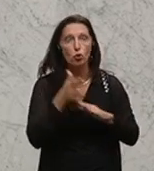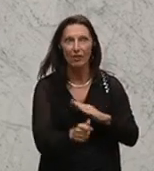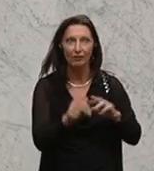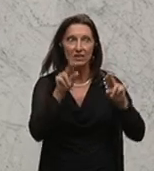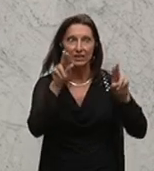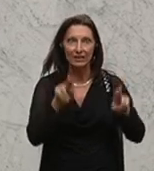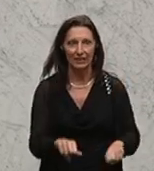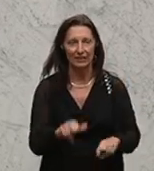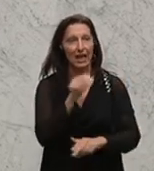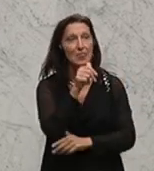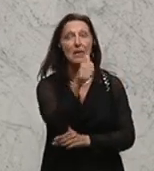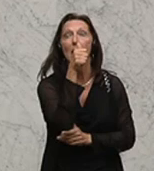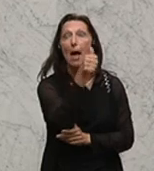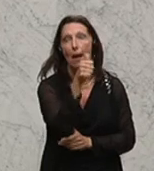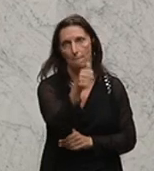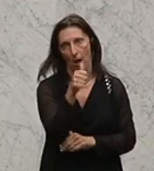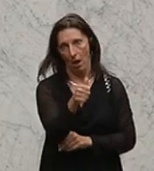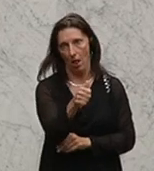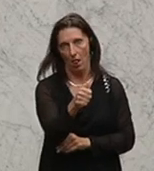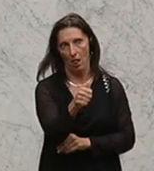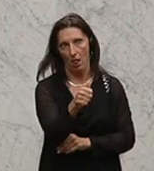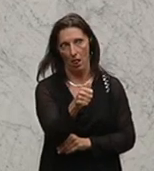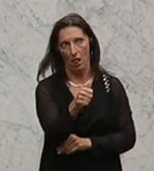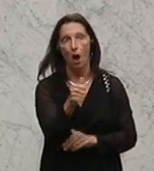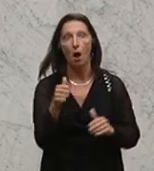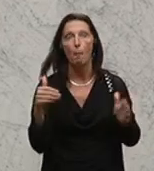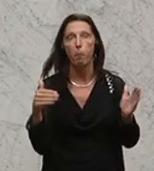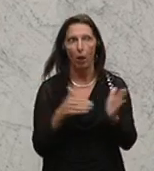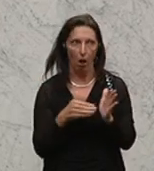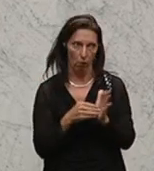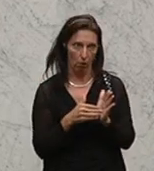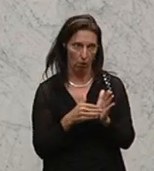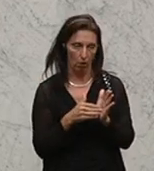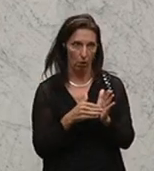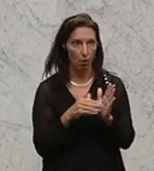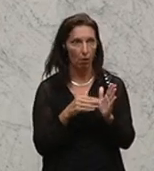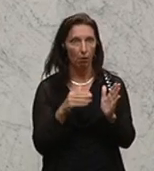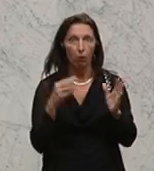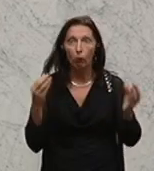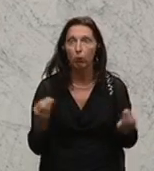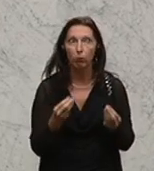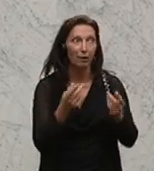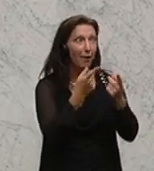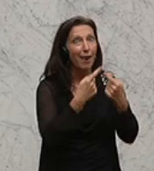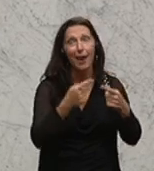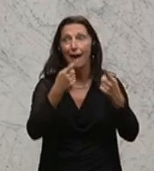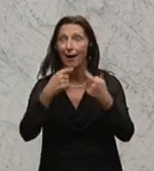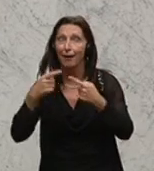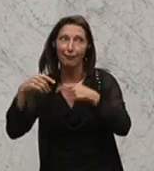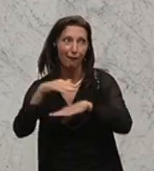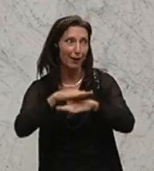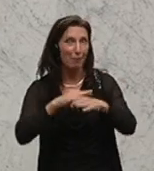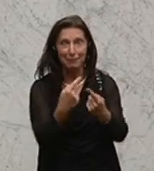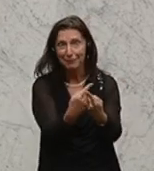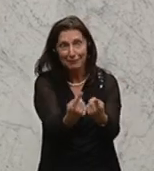kein einziges Mal nützen müssen. Denn die Länder und Gemeinden haben es selber in der